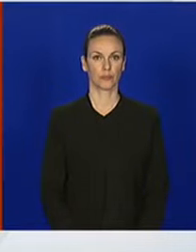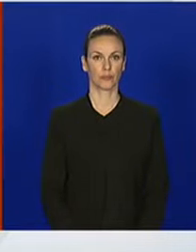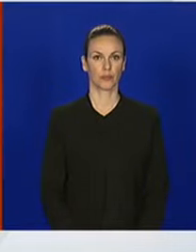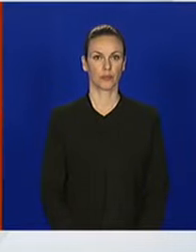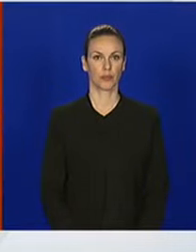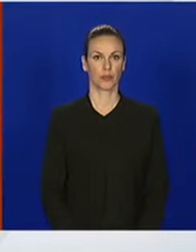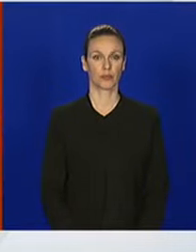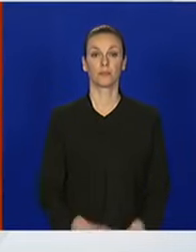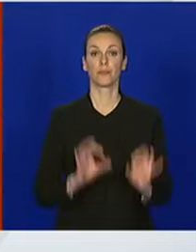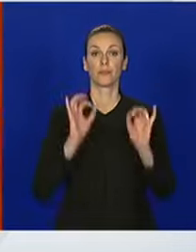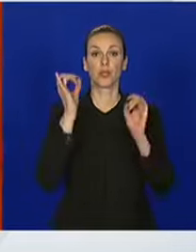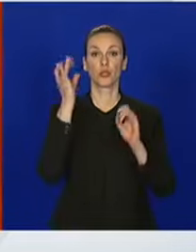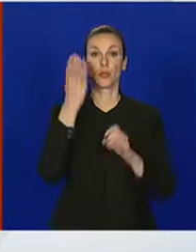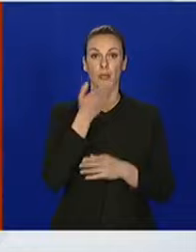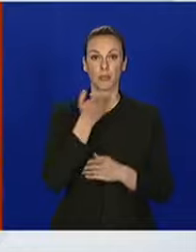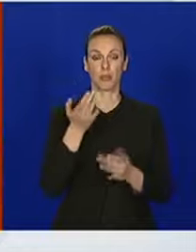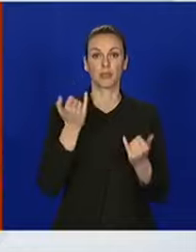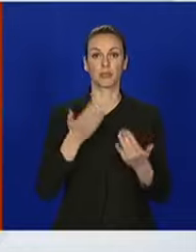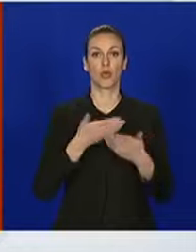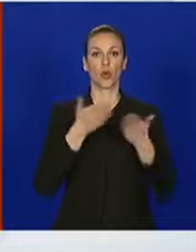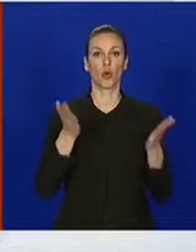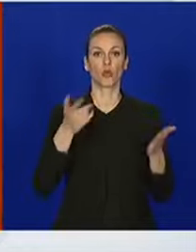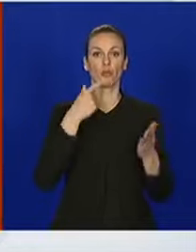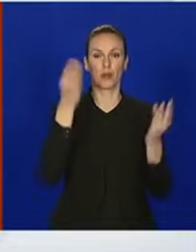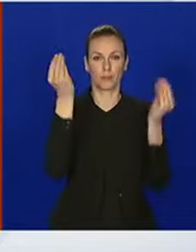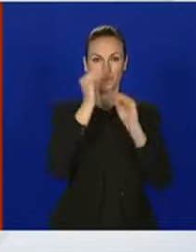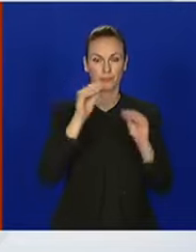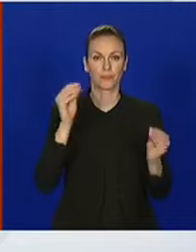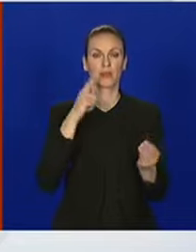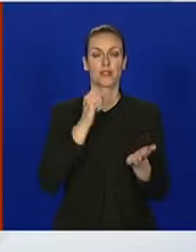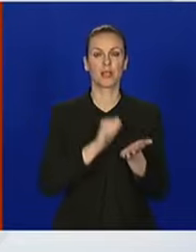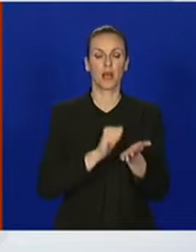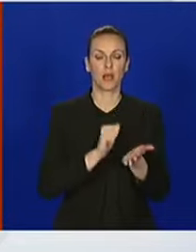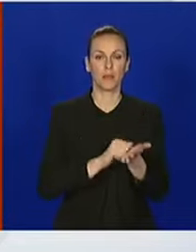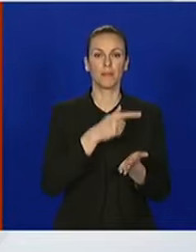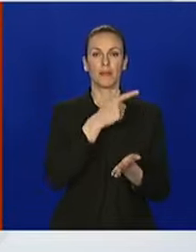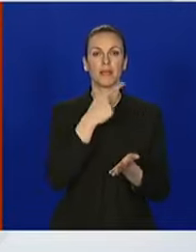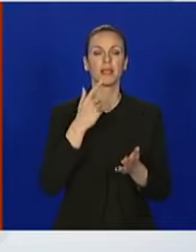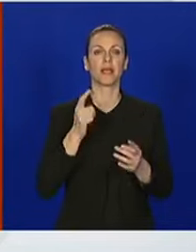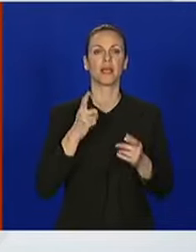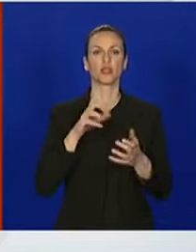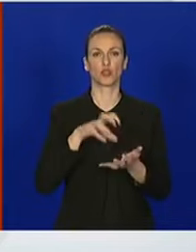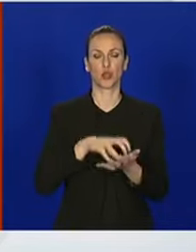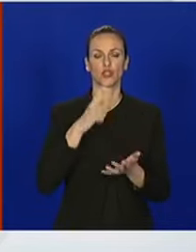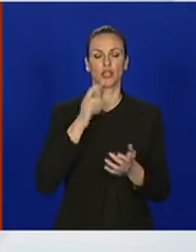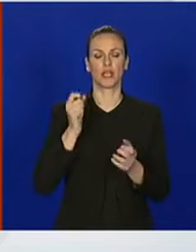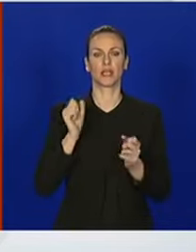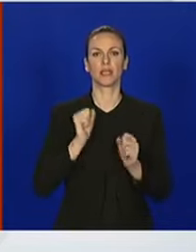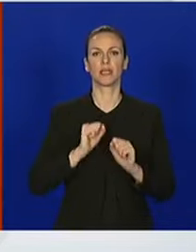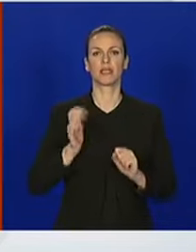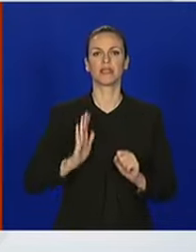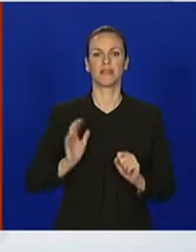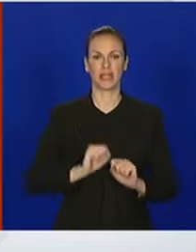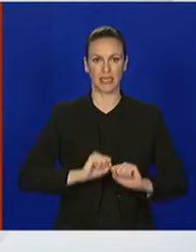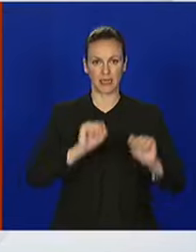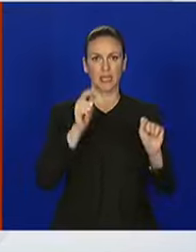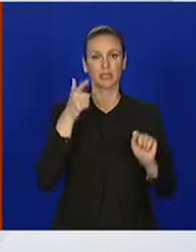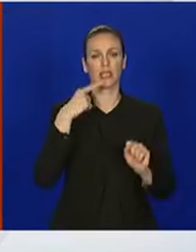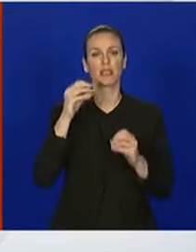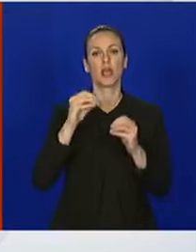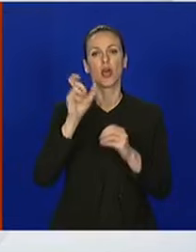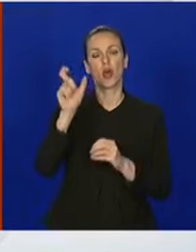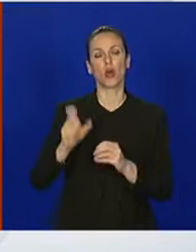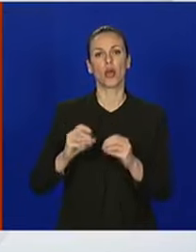Dobar dan, otvaram konferenciju za medije stoževaciljne zaštite. Kolega Beroš će nas upoznat s najnovijim